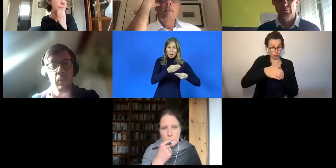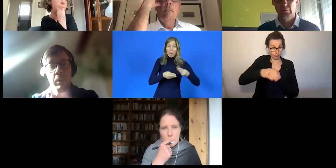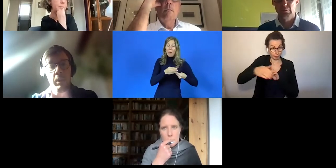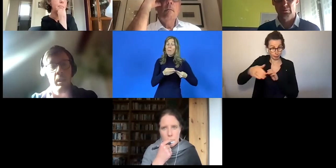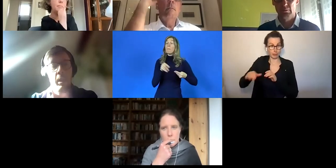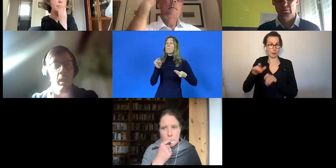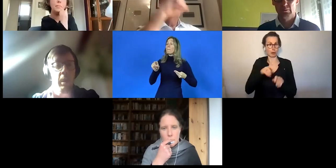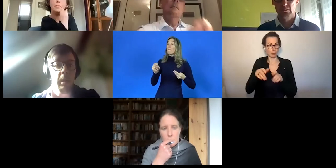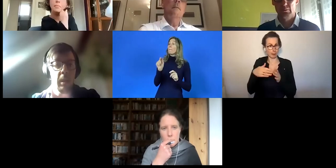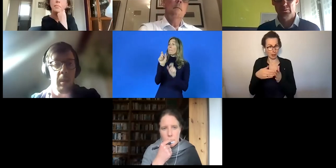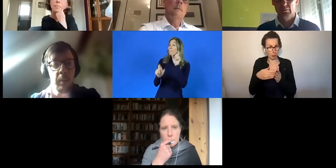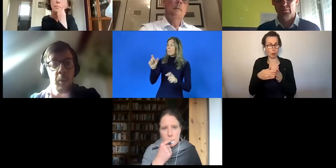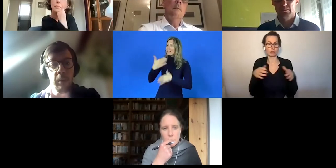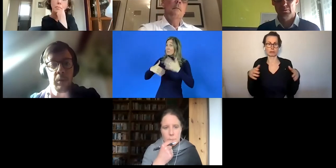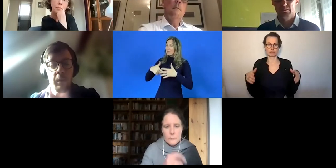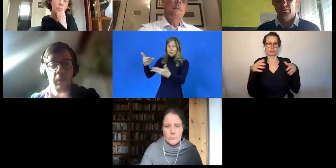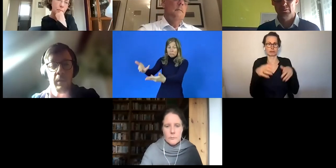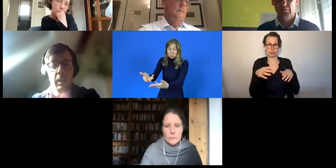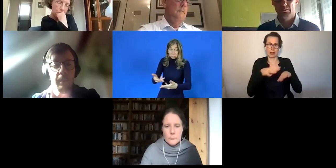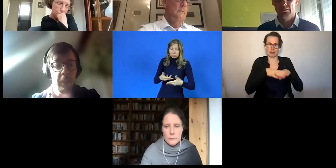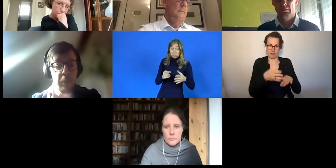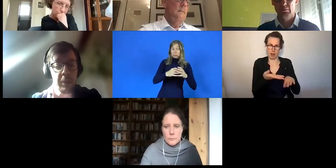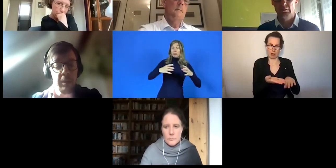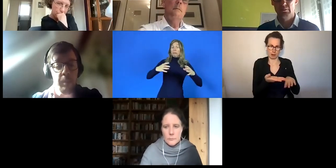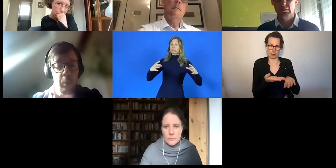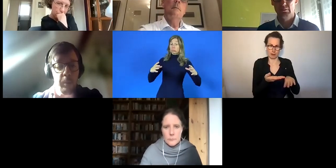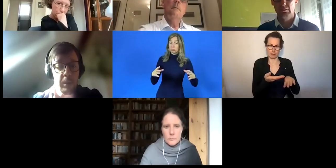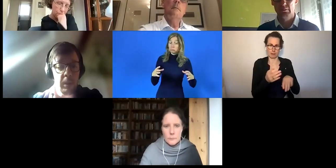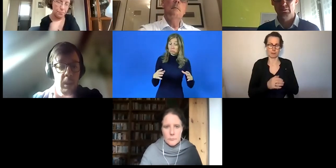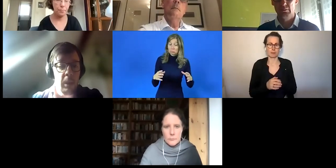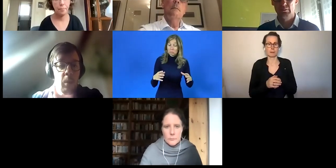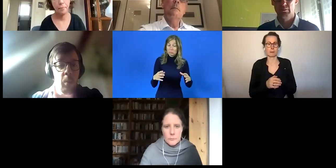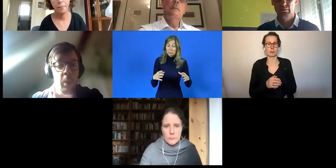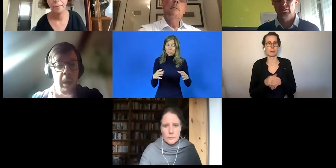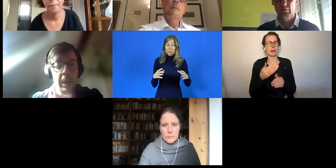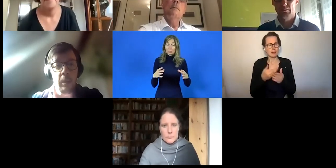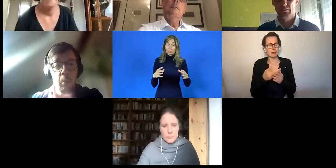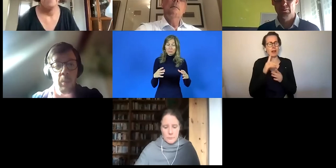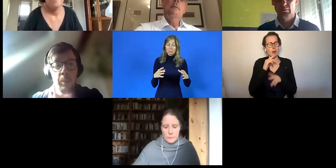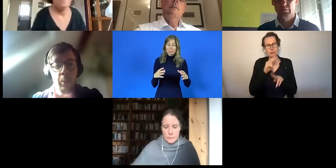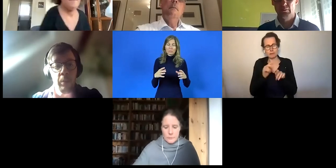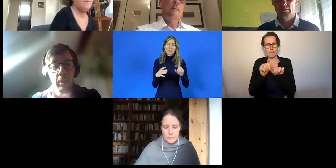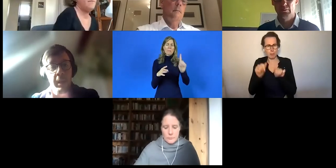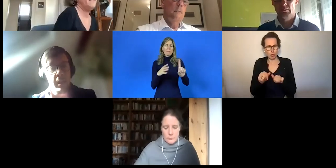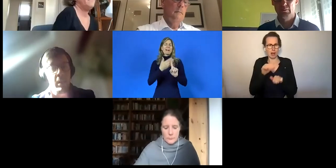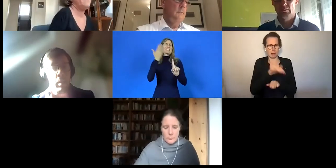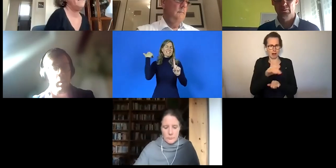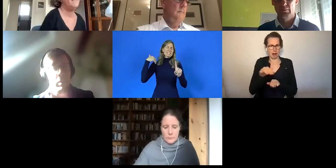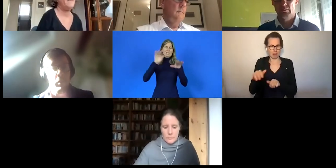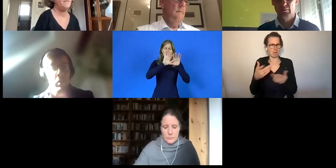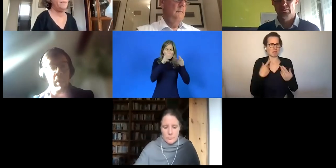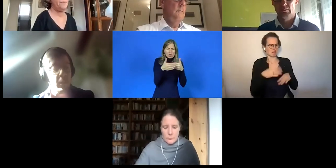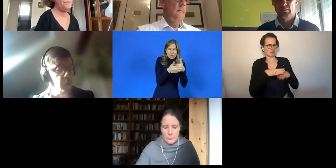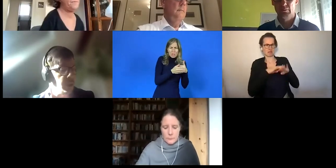zusammenarbeiten und Menschen mit Behinderungen tatsächlich beschäftigen, aber eben auch